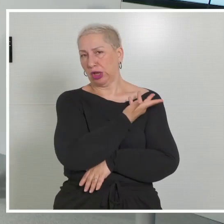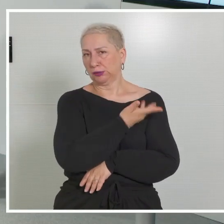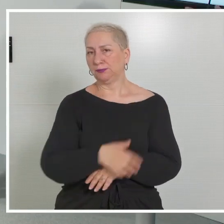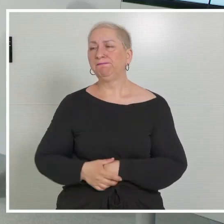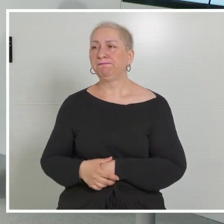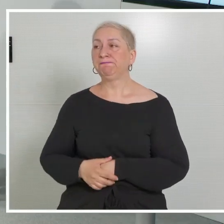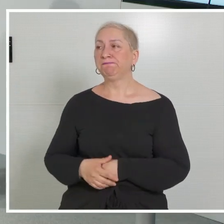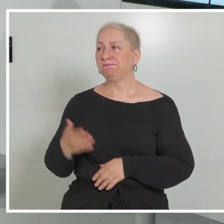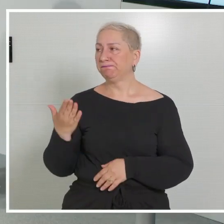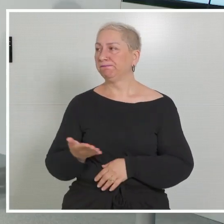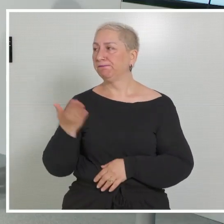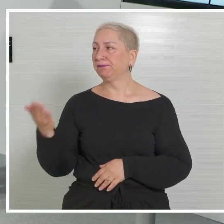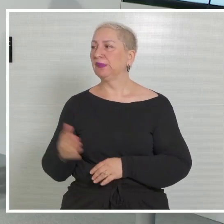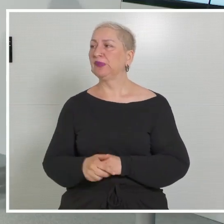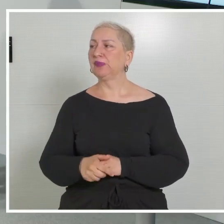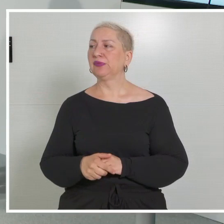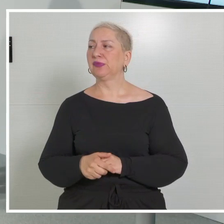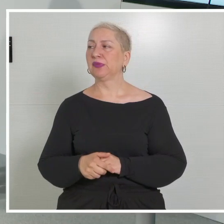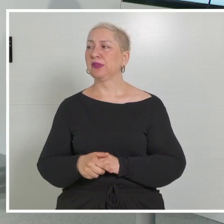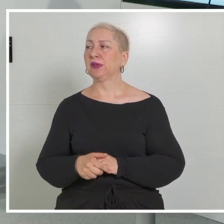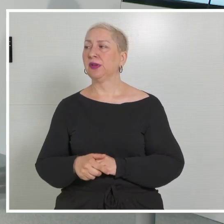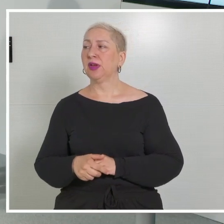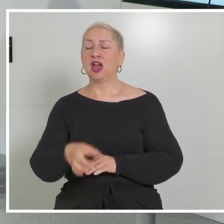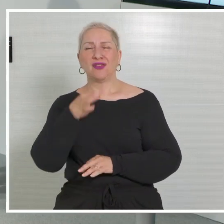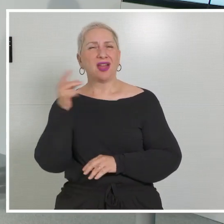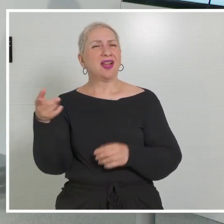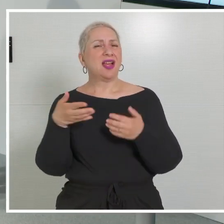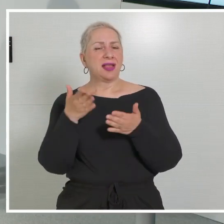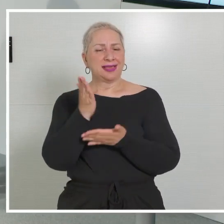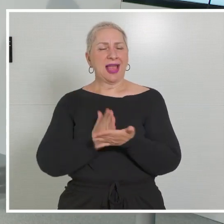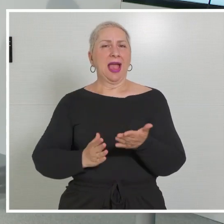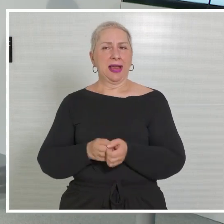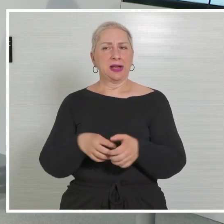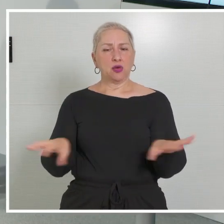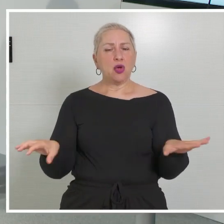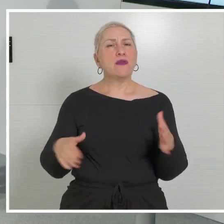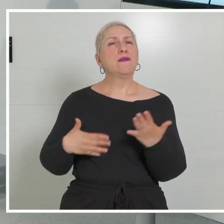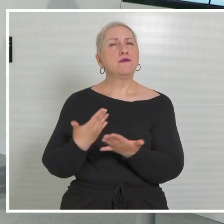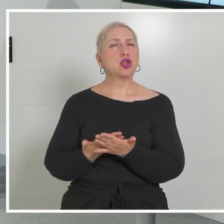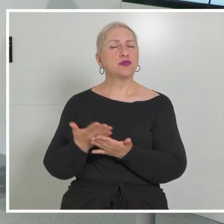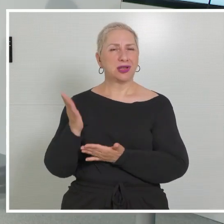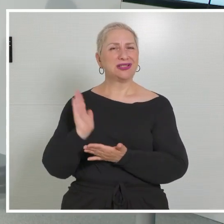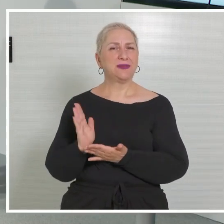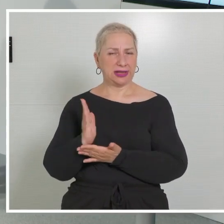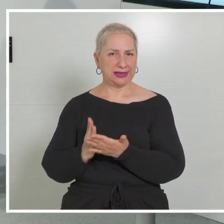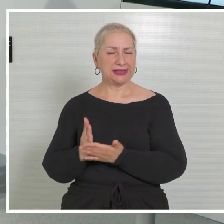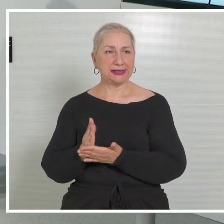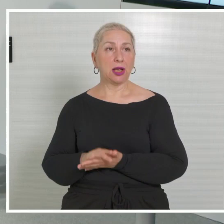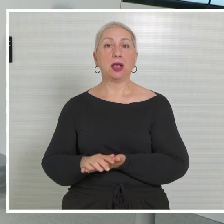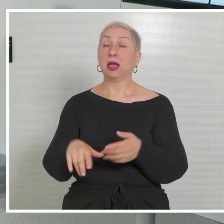Bitte. Ich habe eine Frage zur Teilung, die Sie da vorschlagen für den Zivildienst. Da gibt es ja,